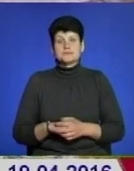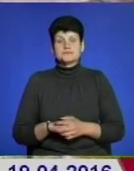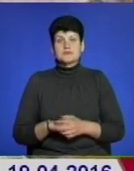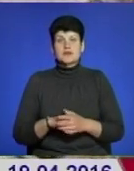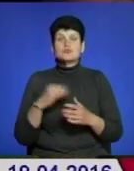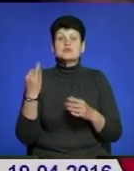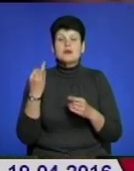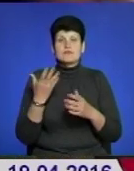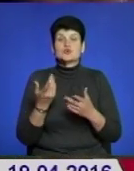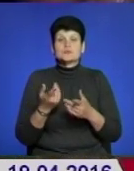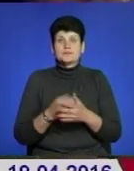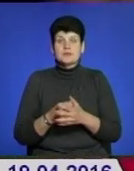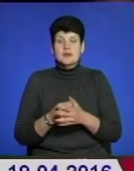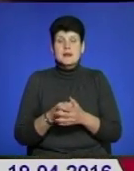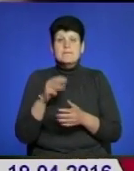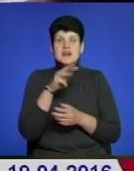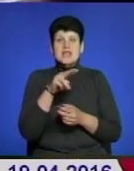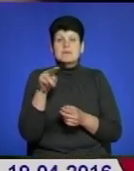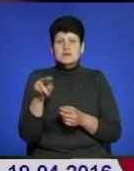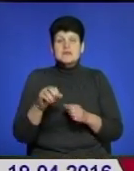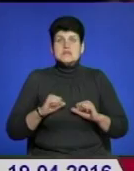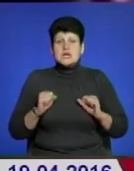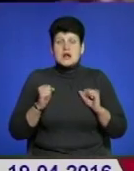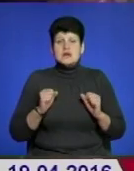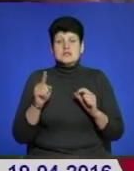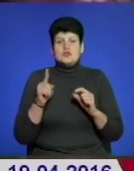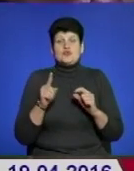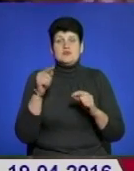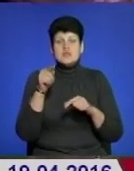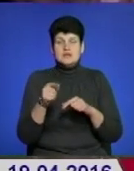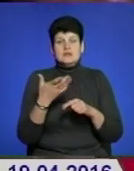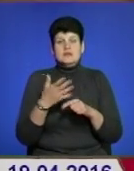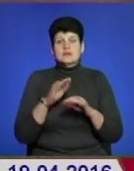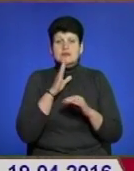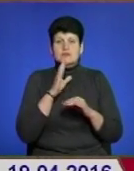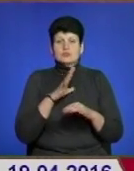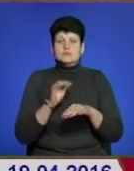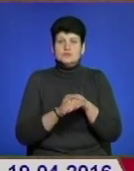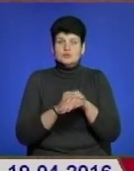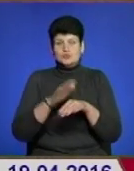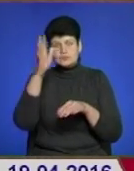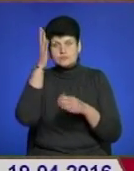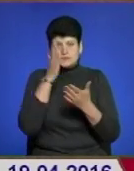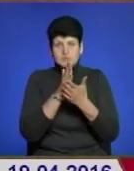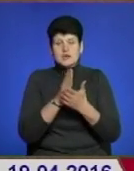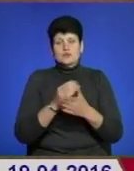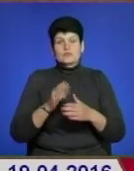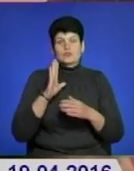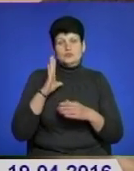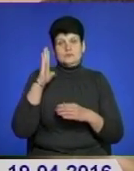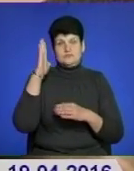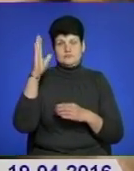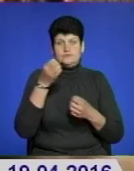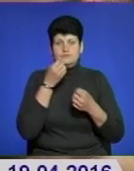про голуба. Марія Петрівна старається, щоб її учениця здобула добру освіту, і щоб попереду їй чекало світле майбутнє.